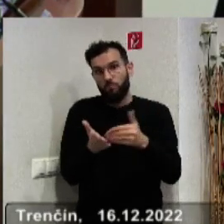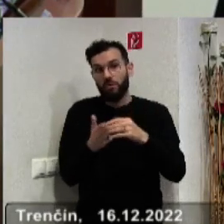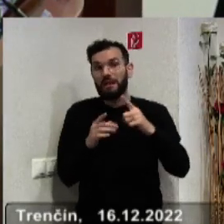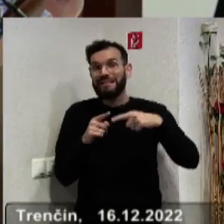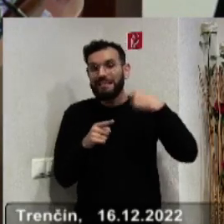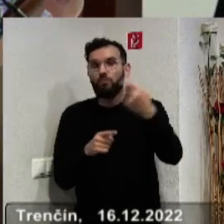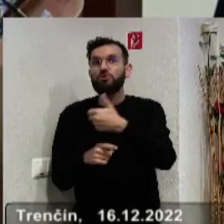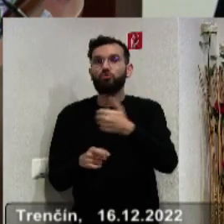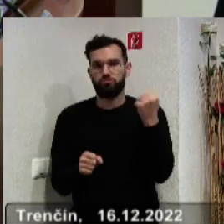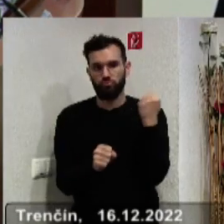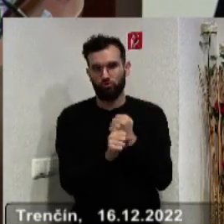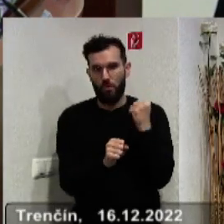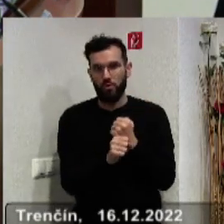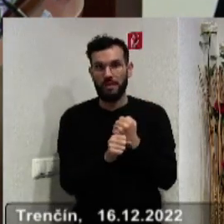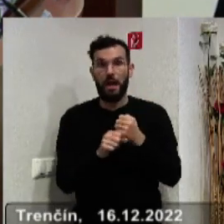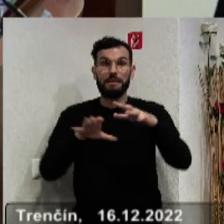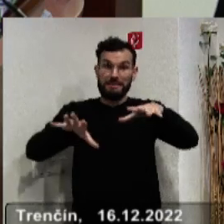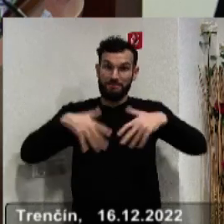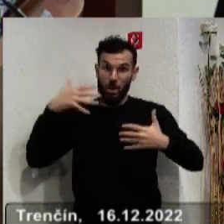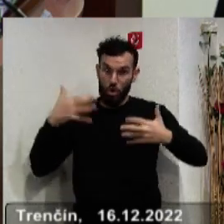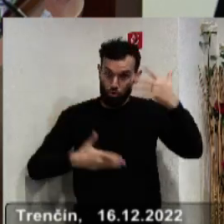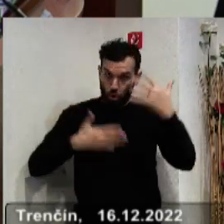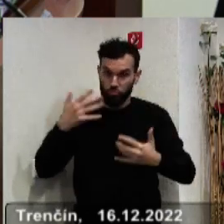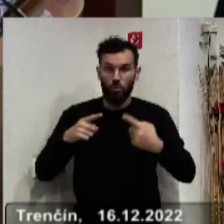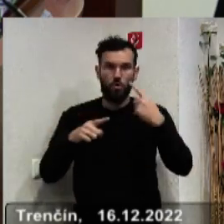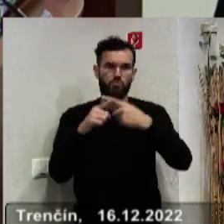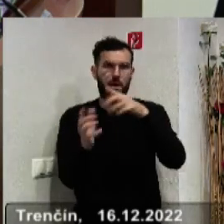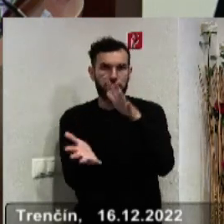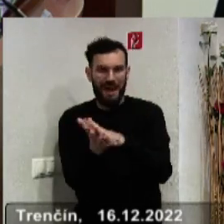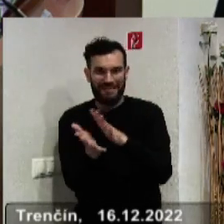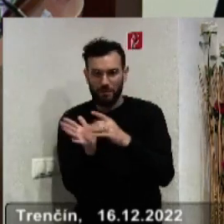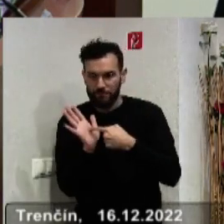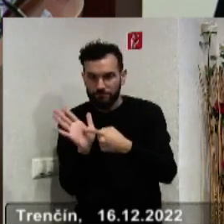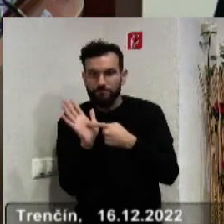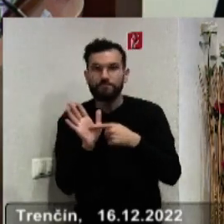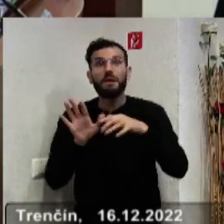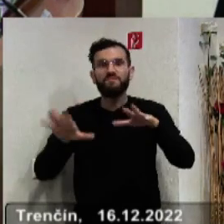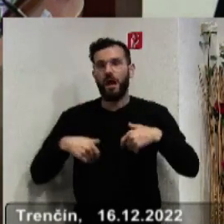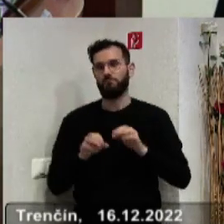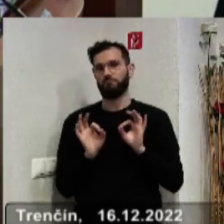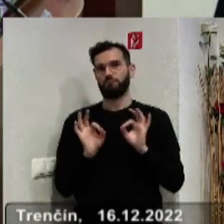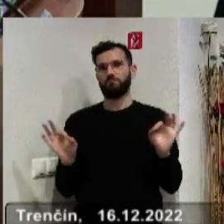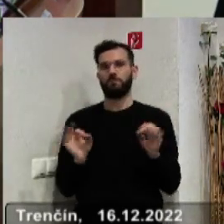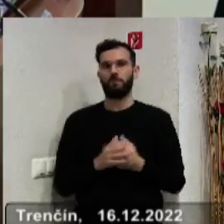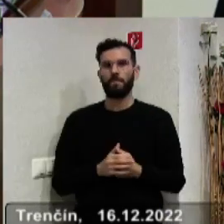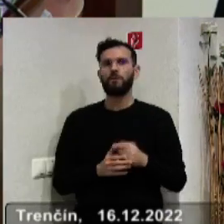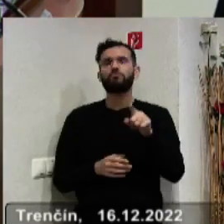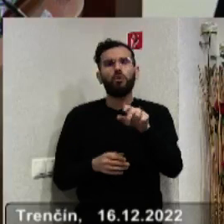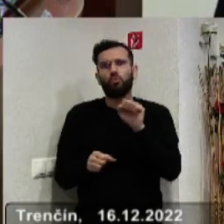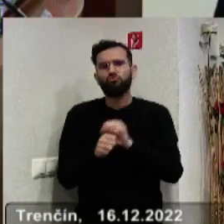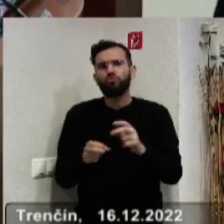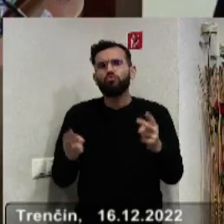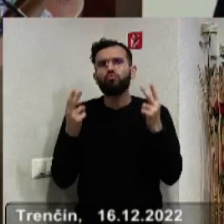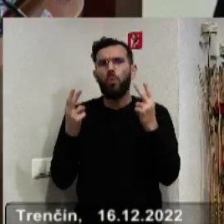budúcoročnej práci aj schválením rozpočtu a všetkých tých materiálov, ktoré boli dnes predložené, pretože je to veľmi, veľmi